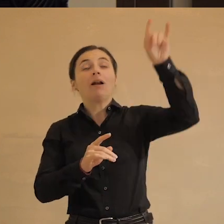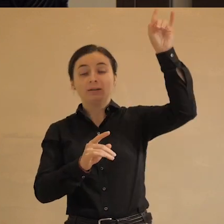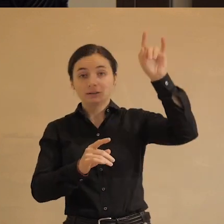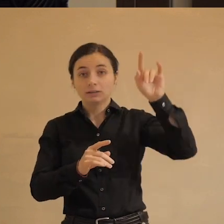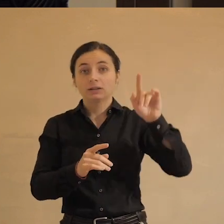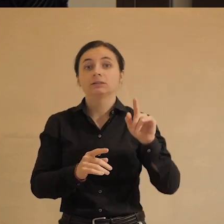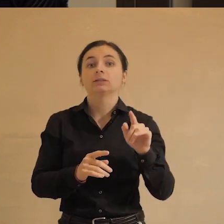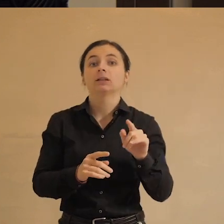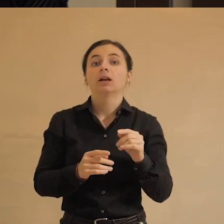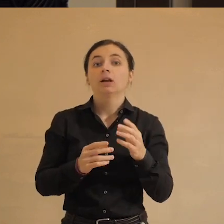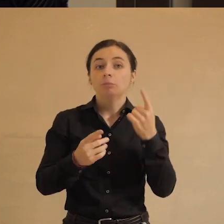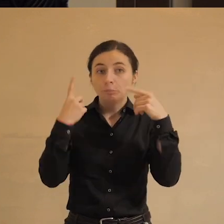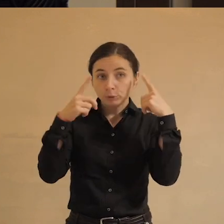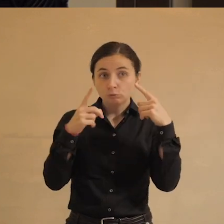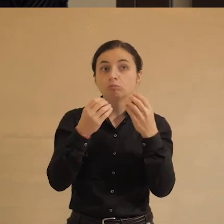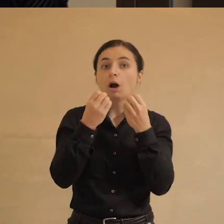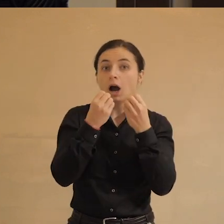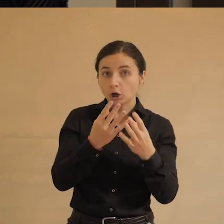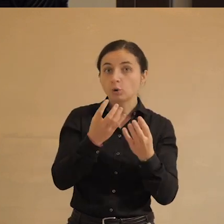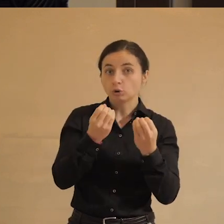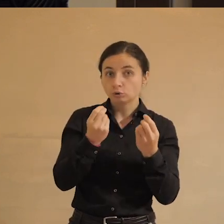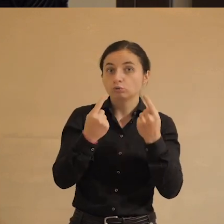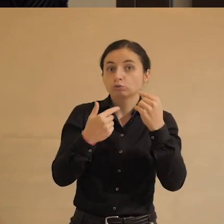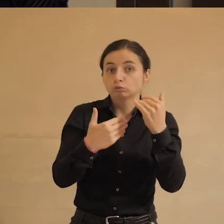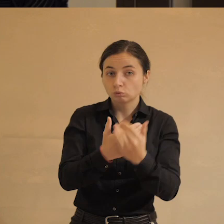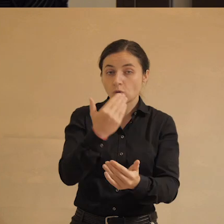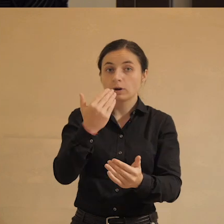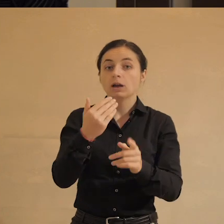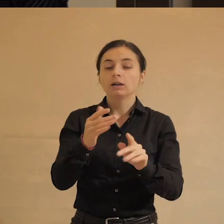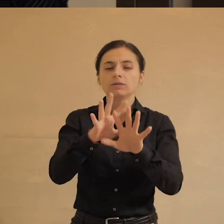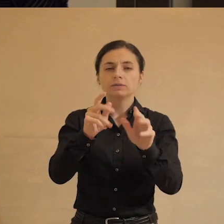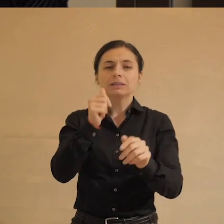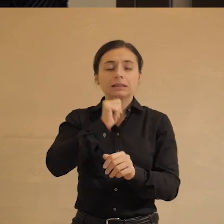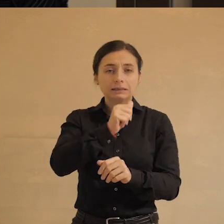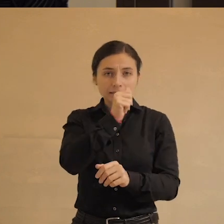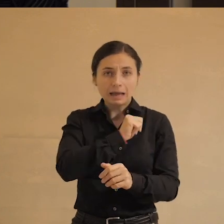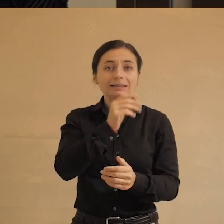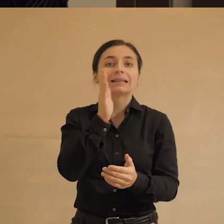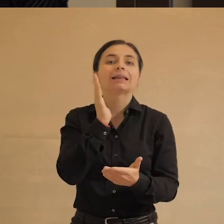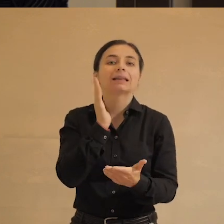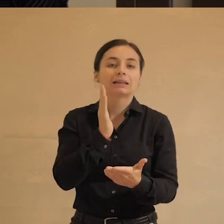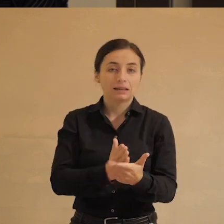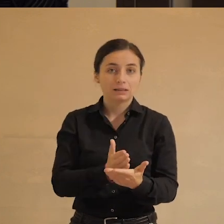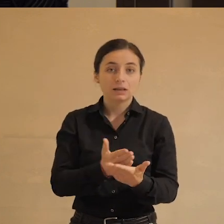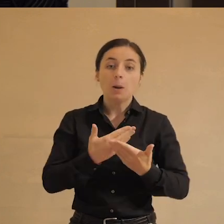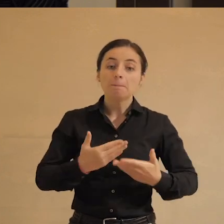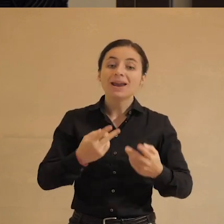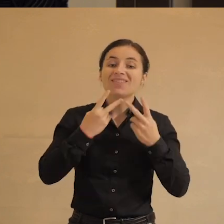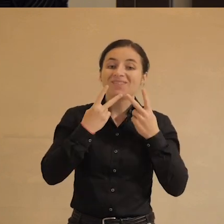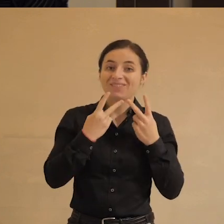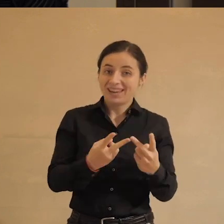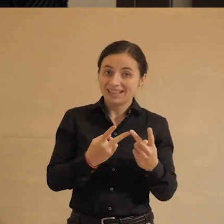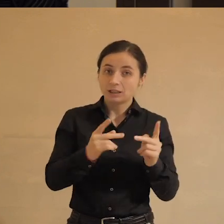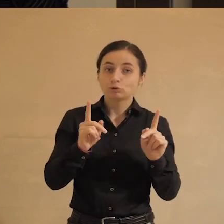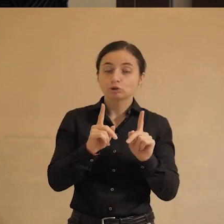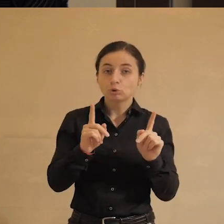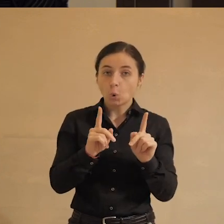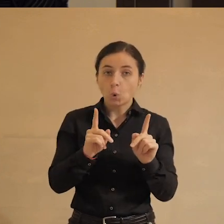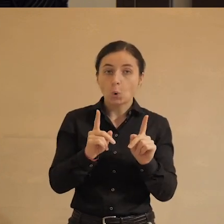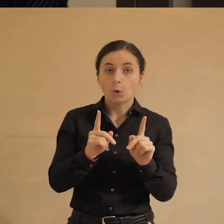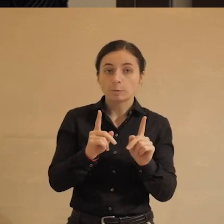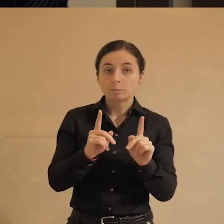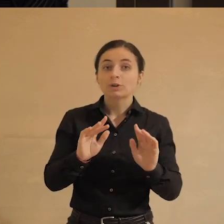хорошее придумаем и изобретем, и раскроем все тайны Вселенной, она у нас все-таки присутствует. Мы видим, что в